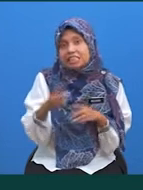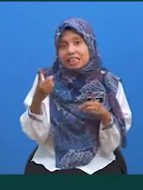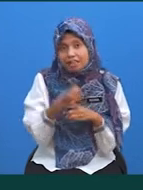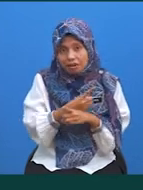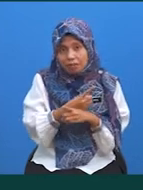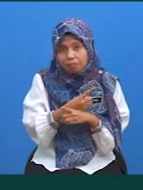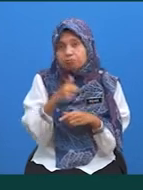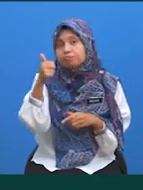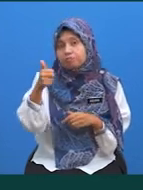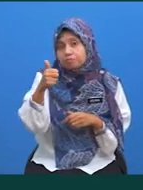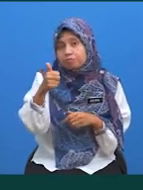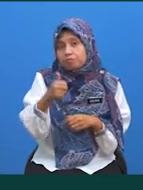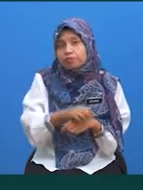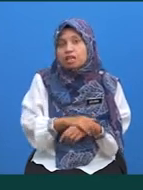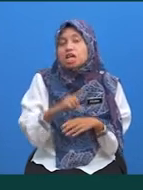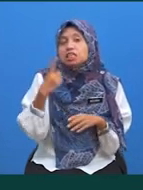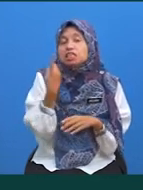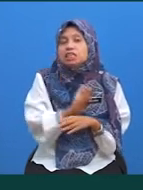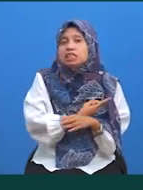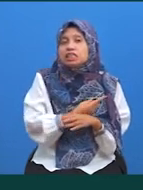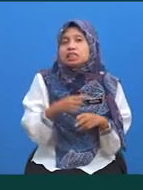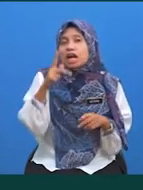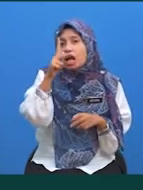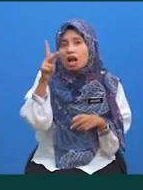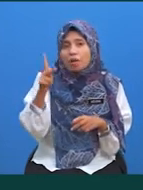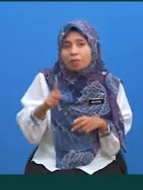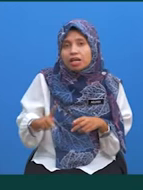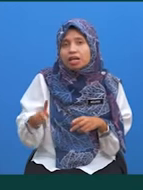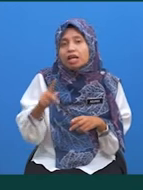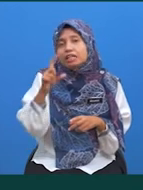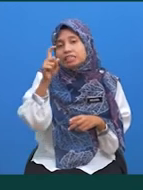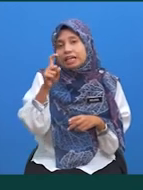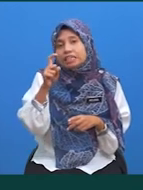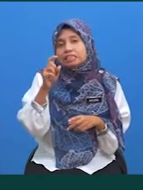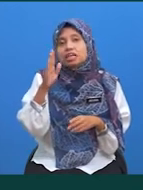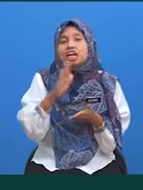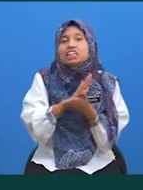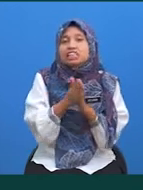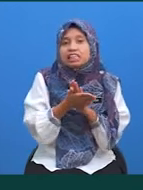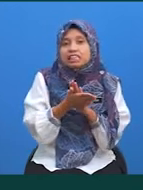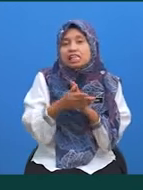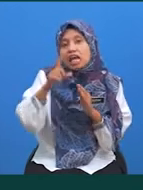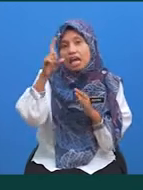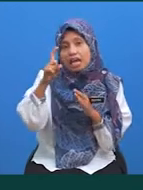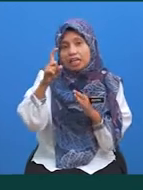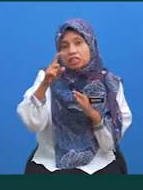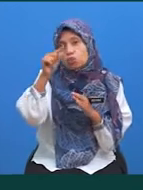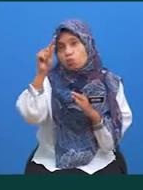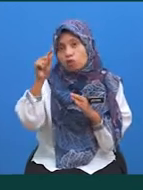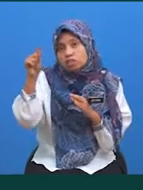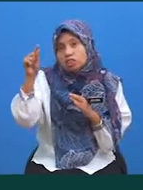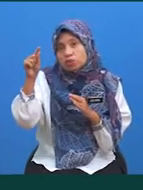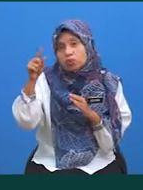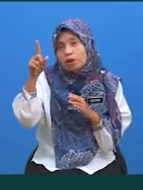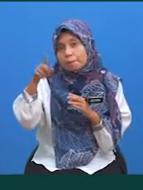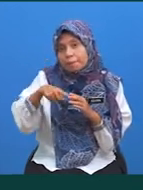bagus! Murid-murid, kita kamirkan X, maka ia akan menjadi X kuasa 2